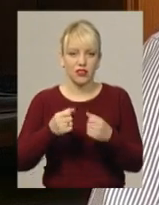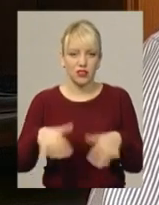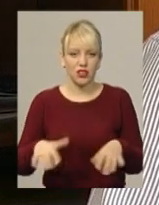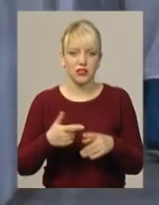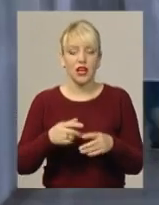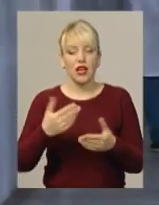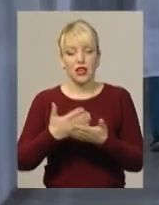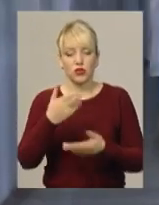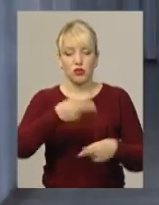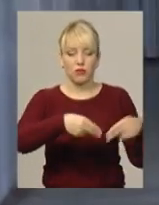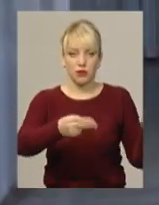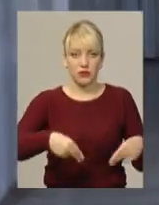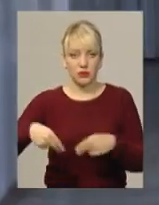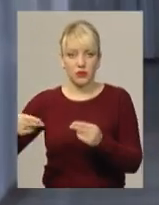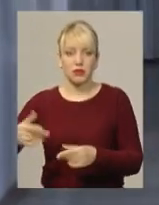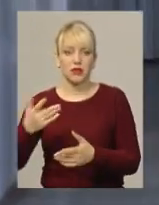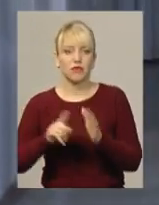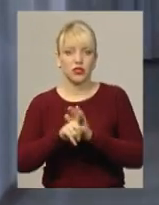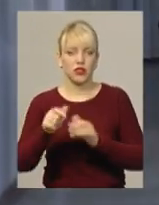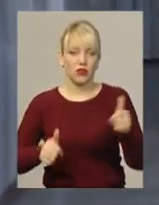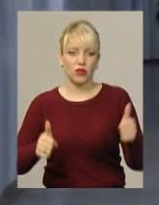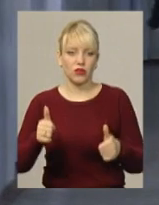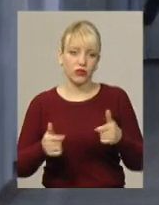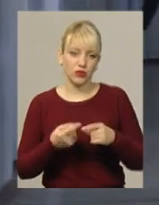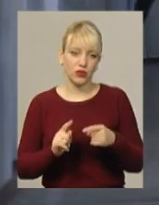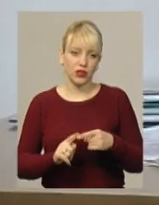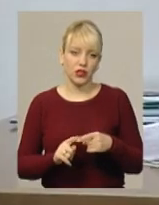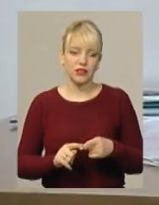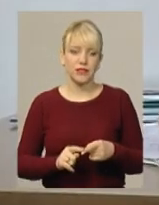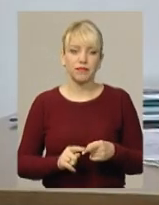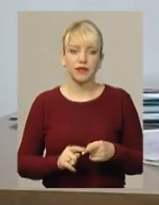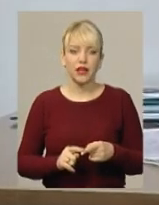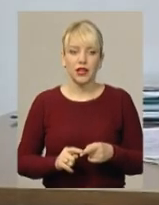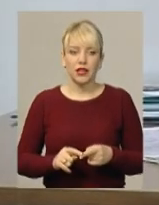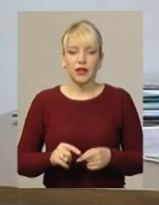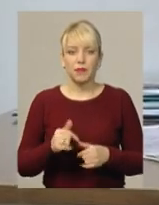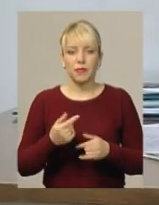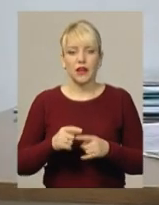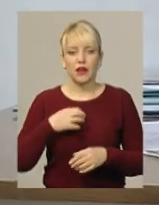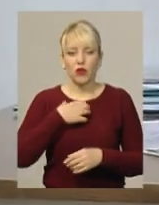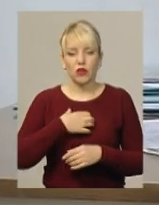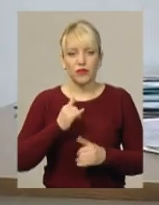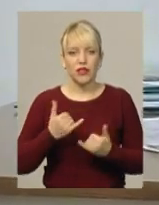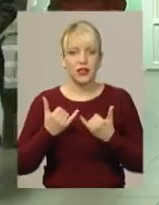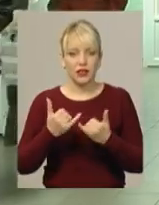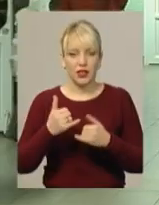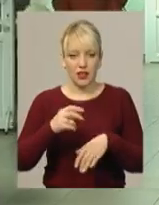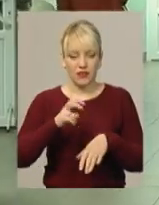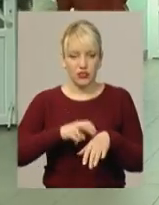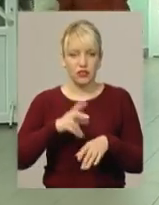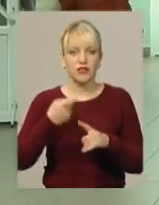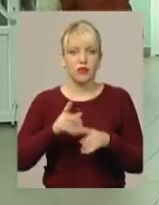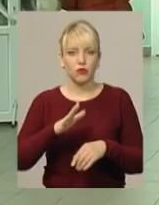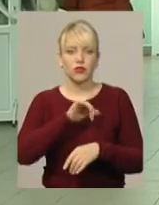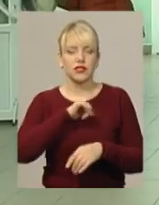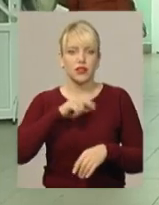конкуренція. 1 липня роботодавцями для терапевтів і педіатрів стануть саме пацієнти, каже головний позаштатний сімейний лікар області Валентина